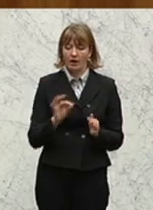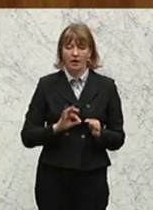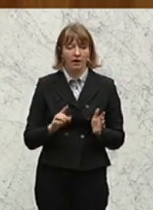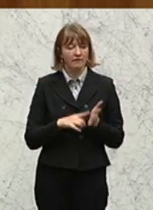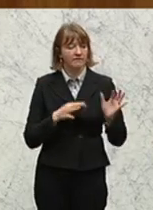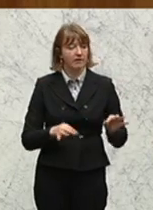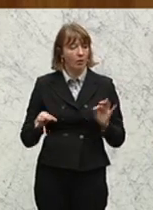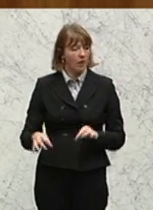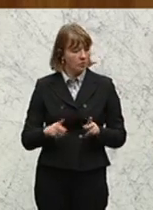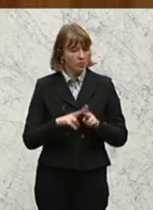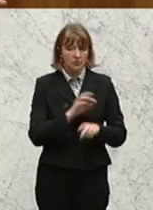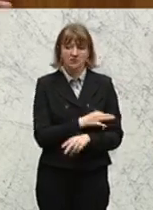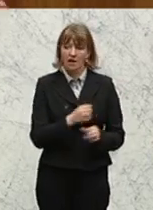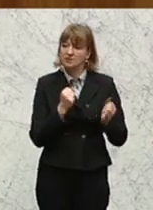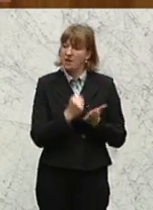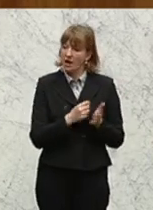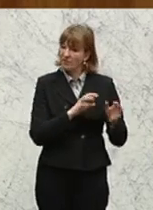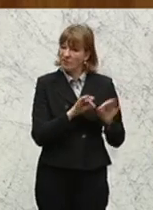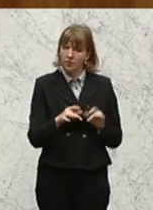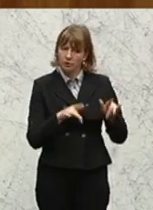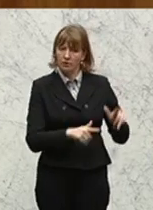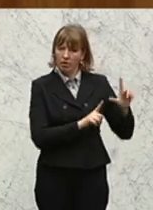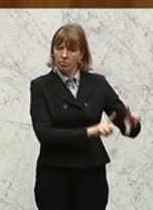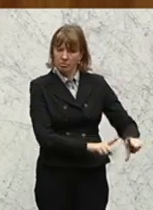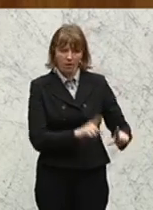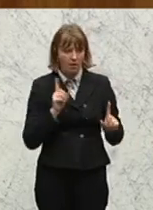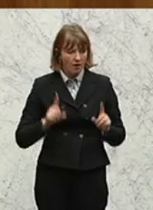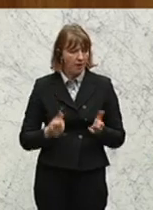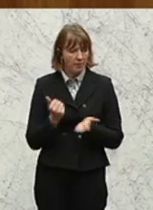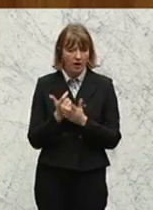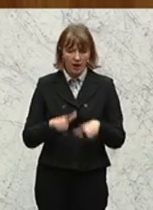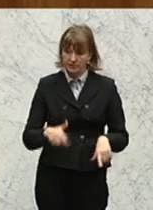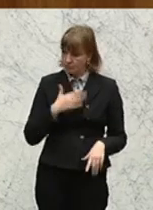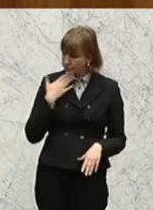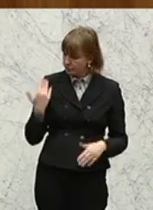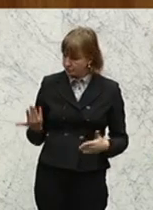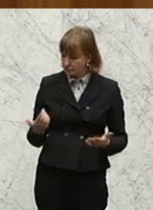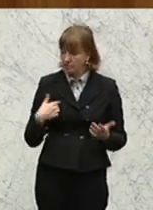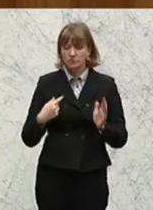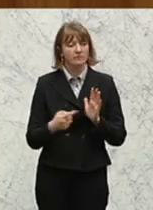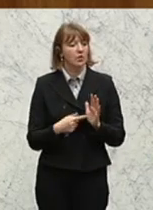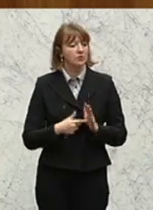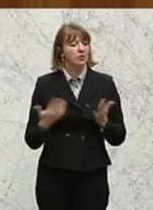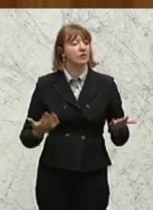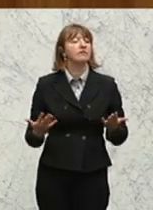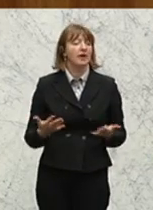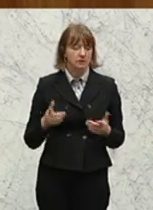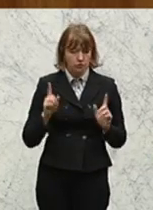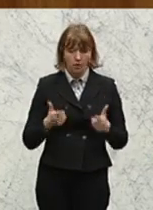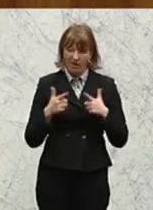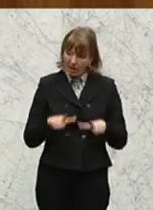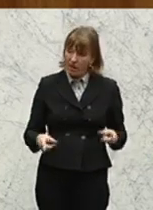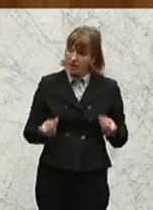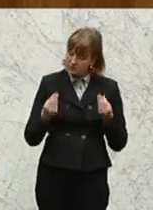Verordnungen liegen bereits im Bundeskanzleramt, seit Monaten sind aber noch nicht erlassen worden. Und unsere Forderung ist, diese Verordnungen zu